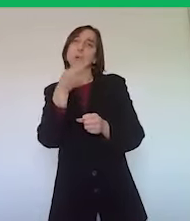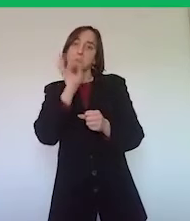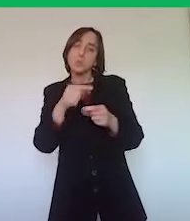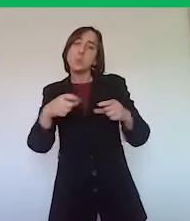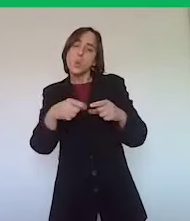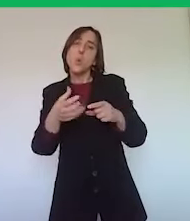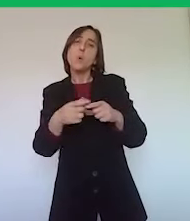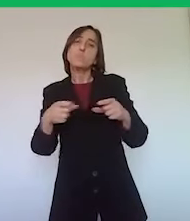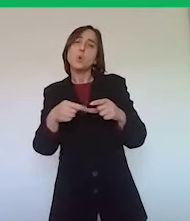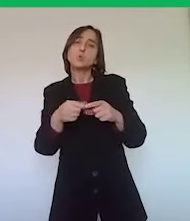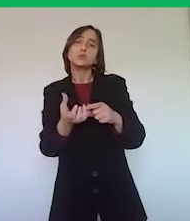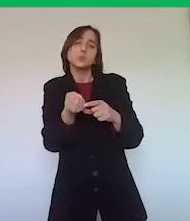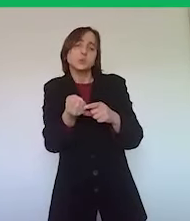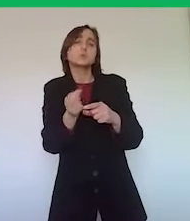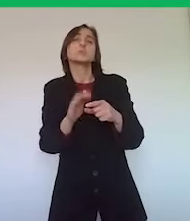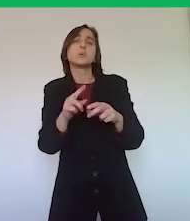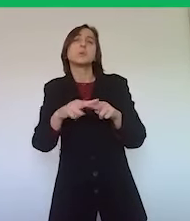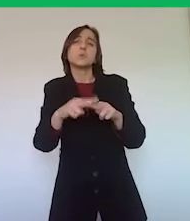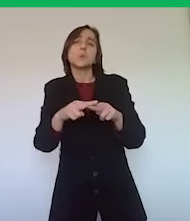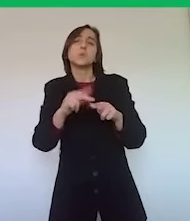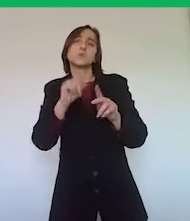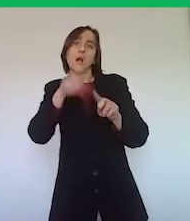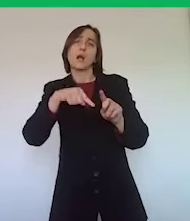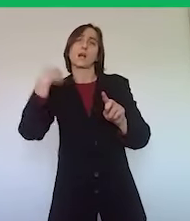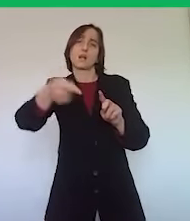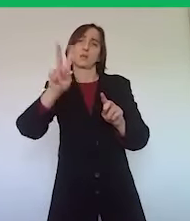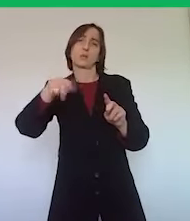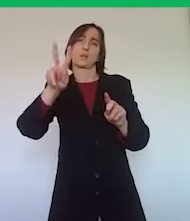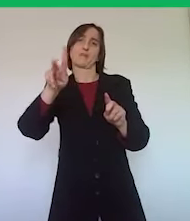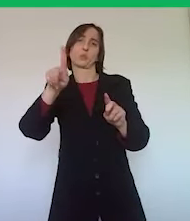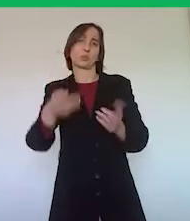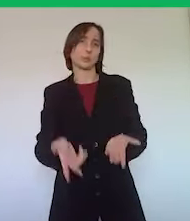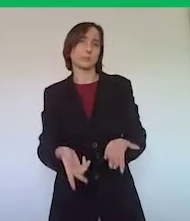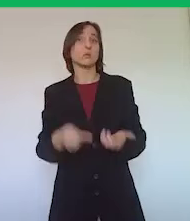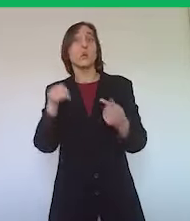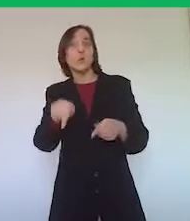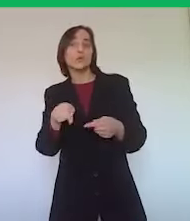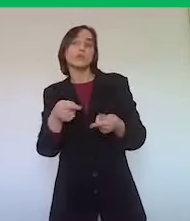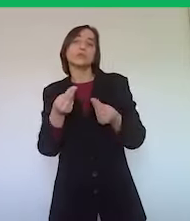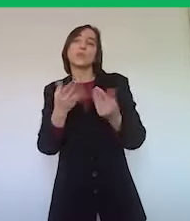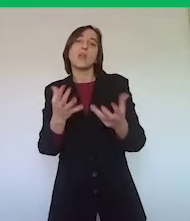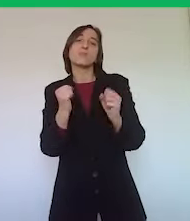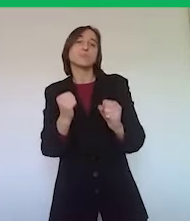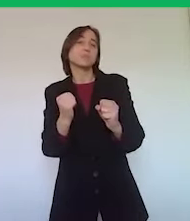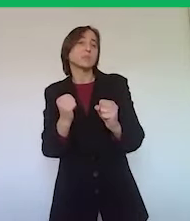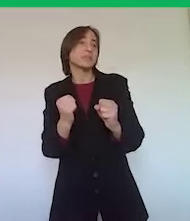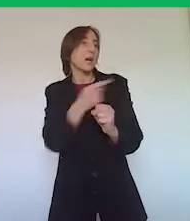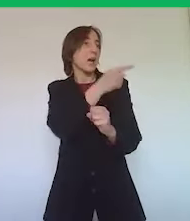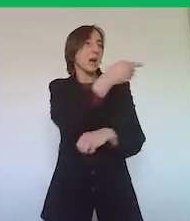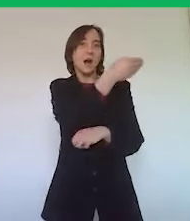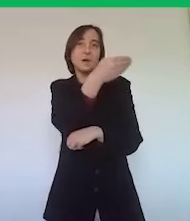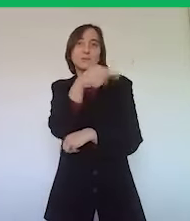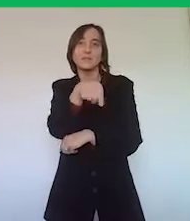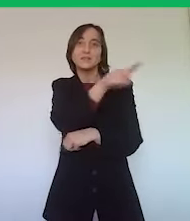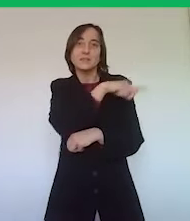del 2021 e da questo punto di vista questa misura penso possa dare un aiuto importante non solo agli alberghi, ma anche